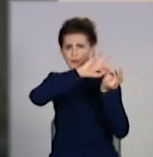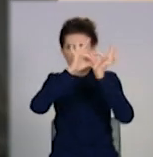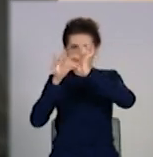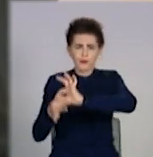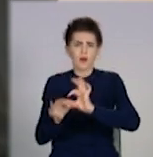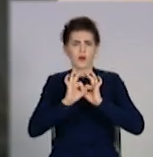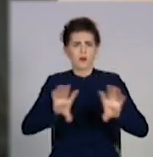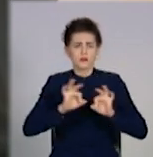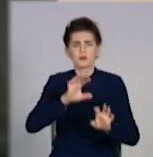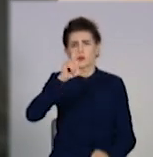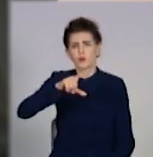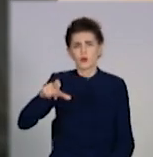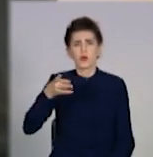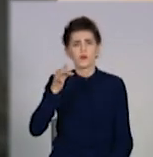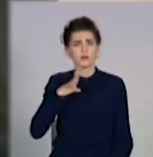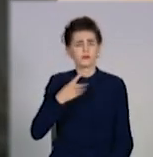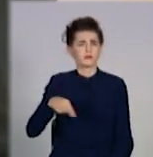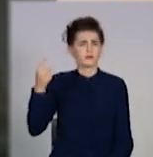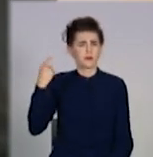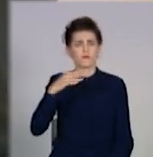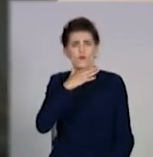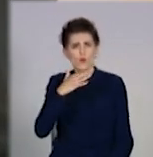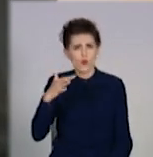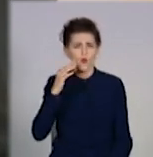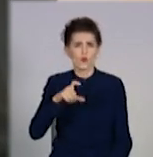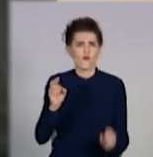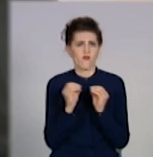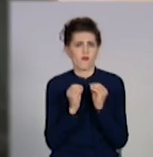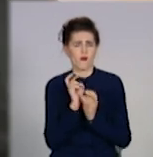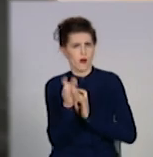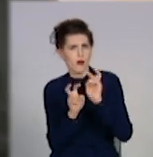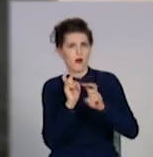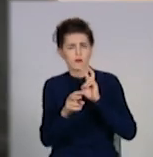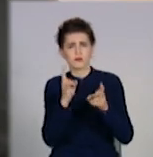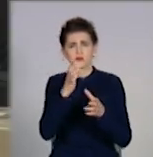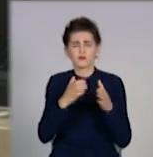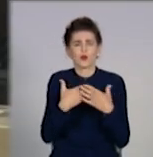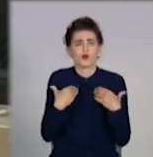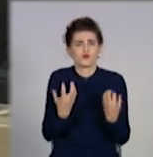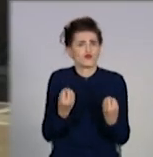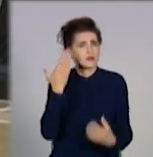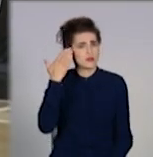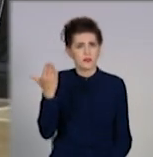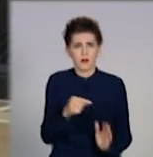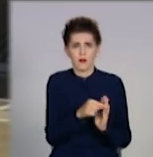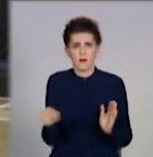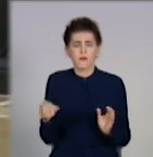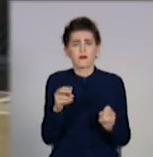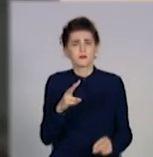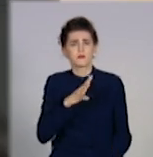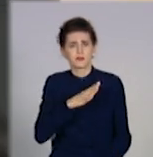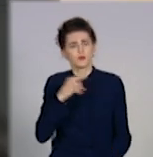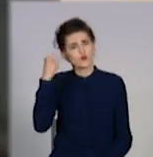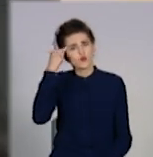Але знаю, що в предыдущі роки тисячі людей в храм приходять, і я не знаю, чого чекати в цю пасхальну ночь. Ми знайдемо можливість